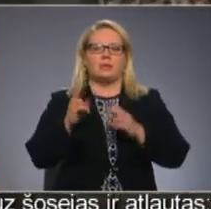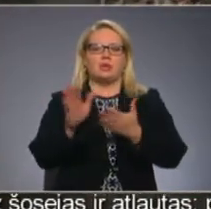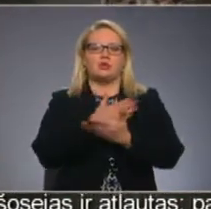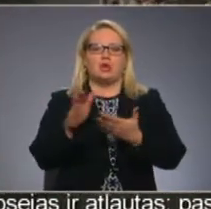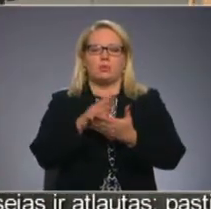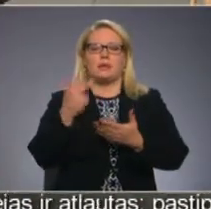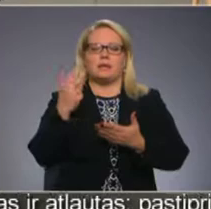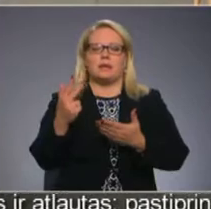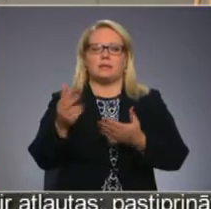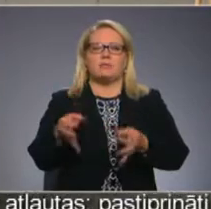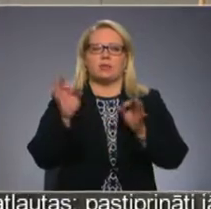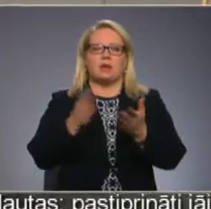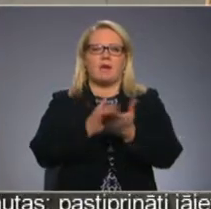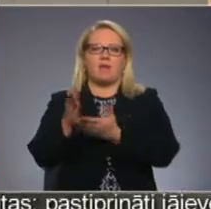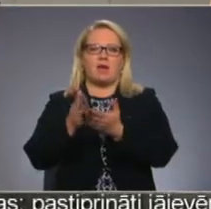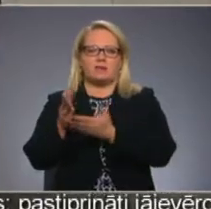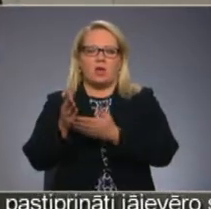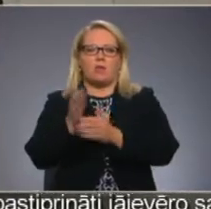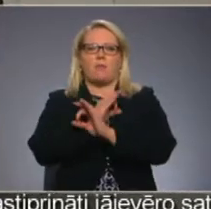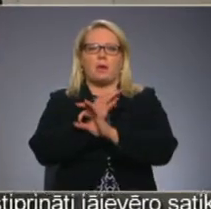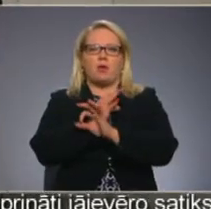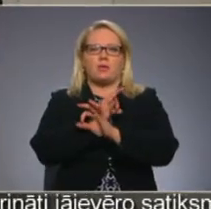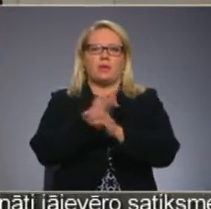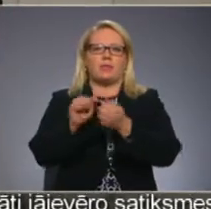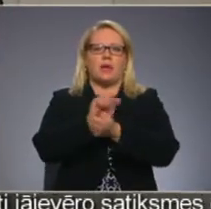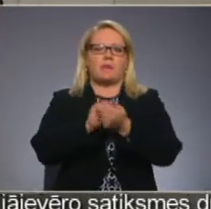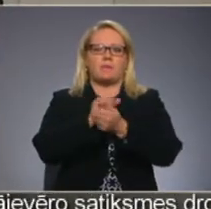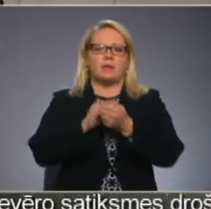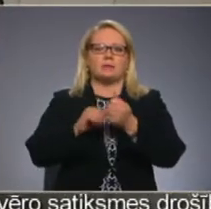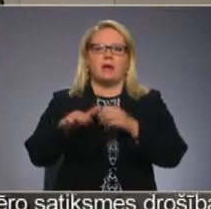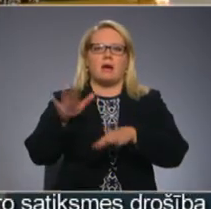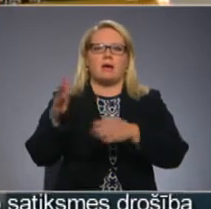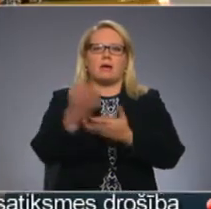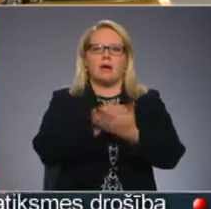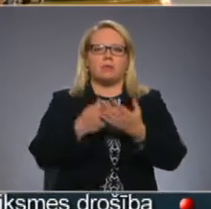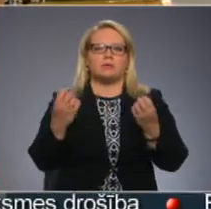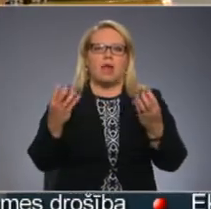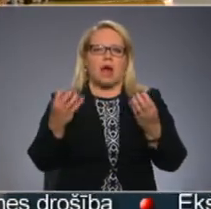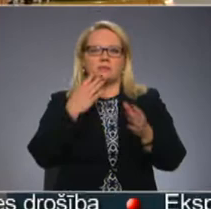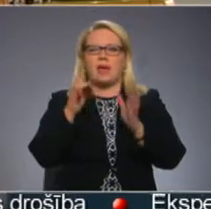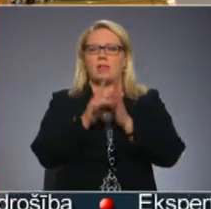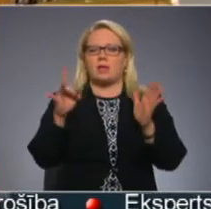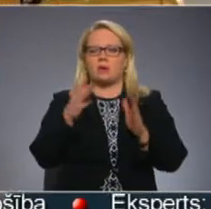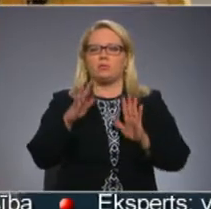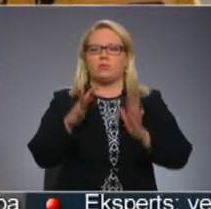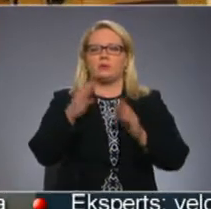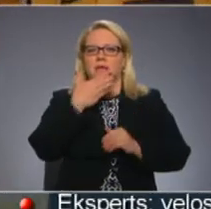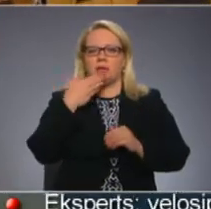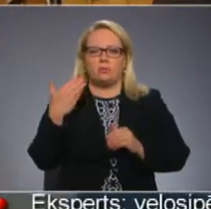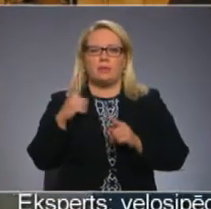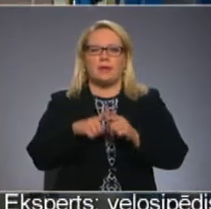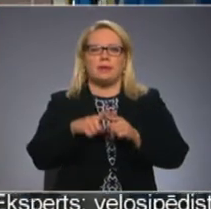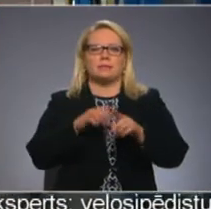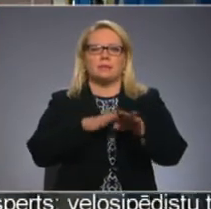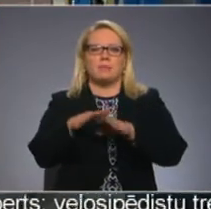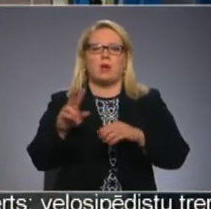būtiskās frakcijās. No bioloģiski degradējumās māsas getliņiegu uz gāzi, elektrību un siltumu, piksāt gūts